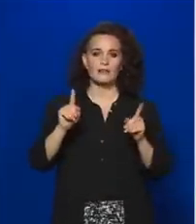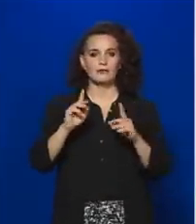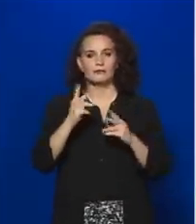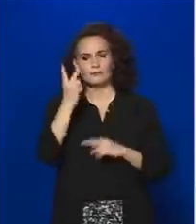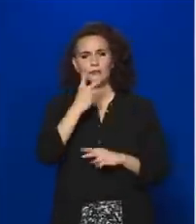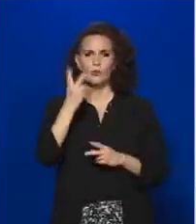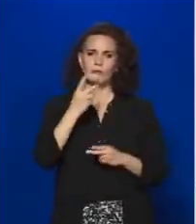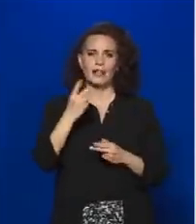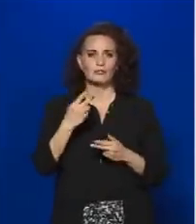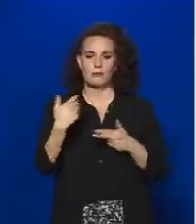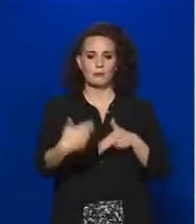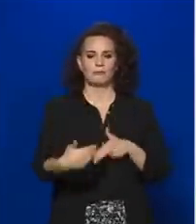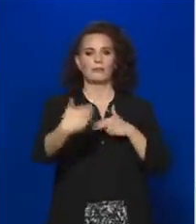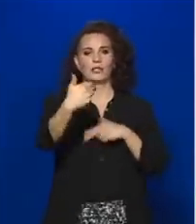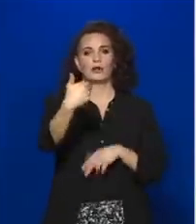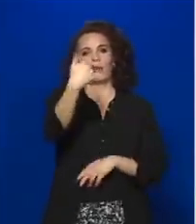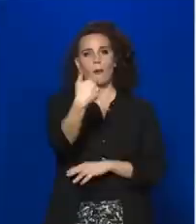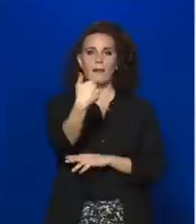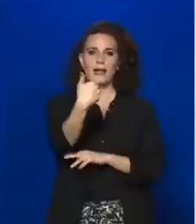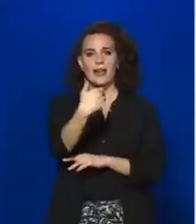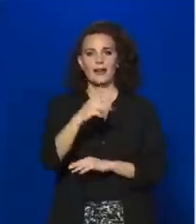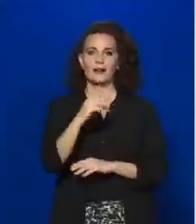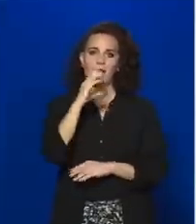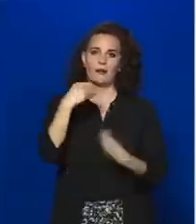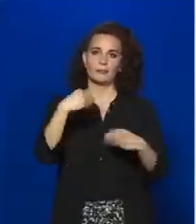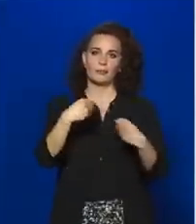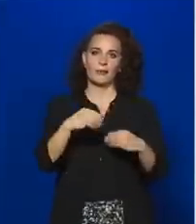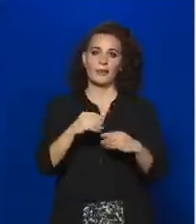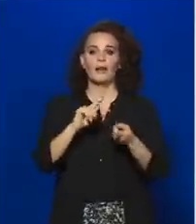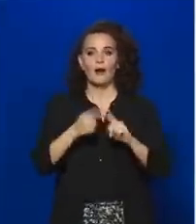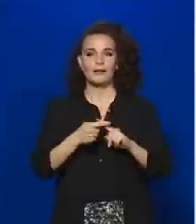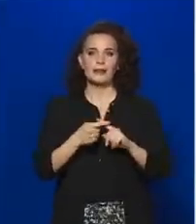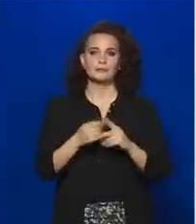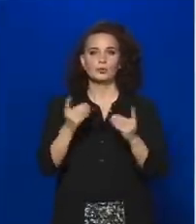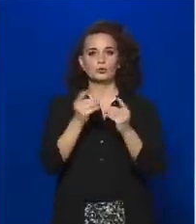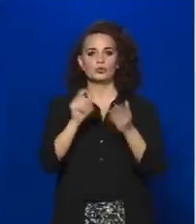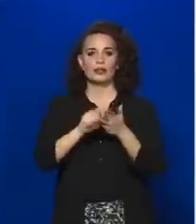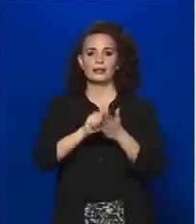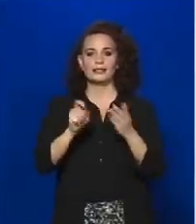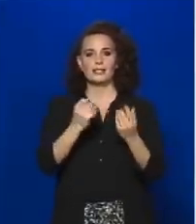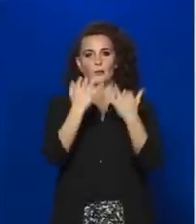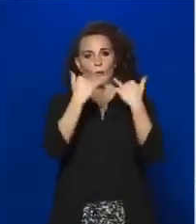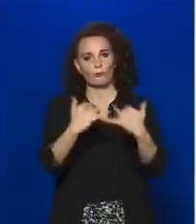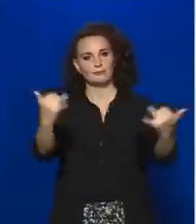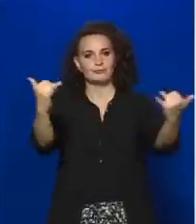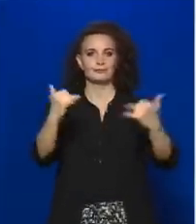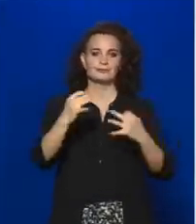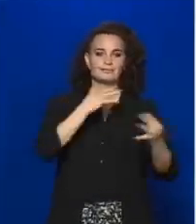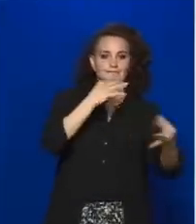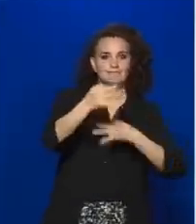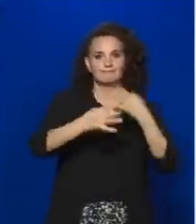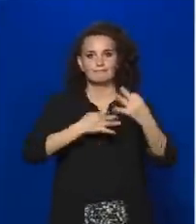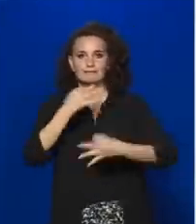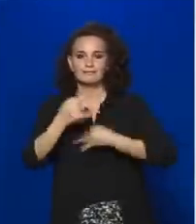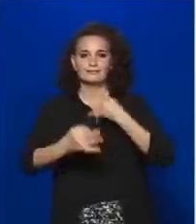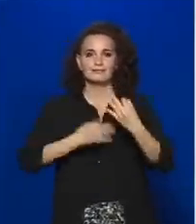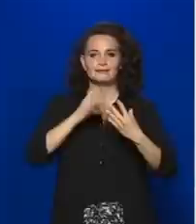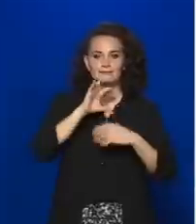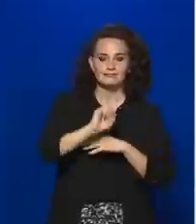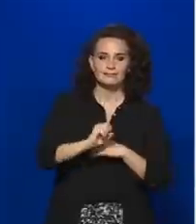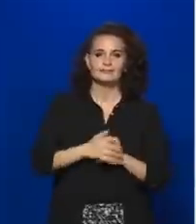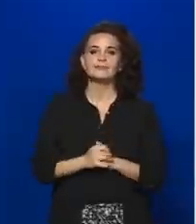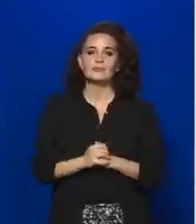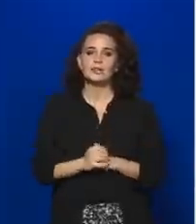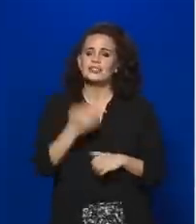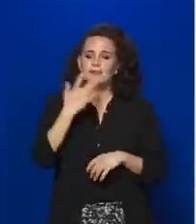állni szemben itt mindkettőnknek, hanem újságírói kérdésekre válaszolni. Igyekszünk minden kérdést